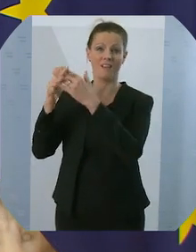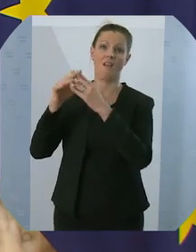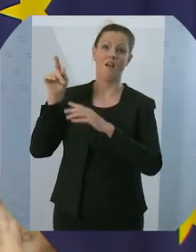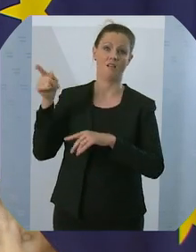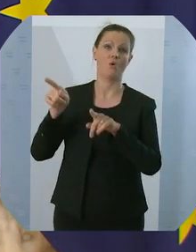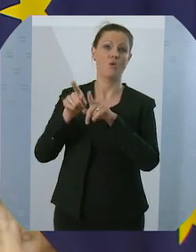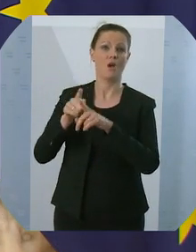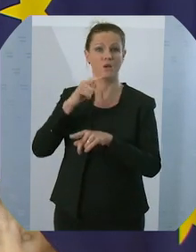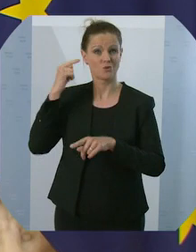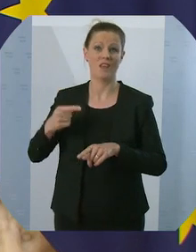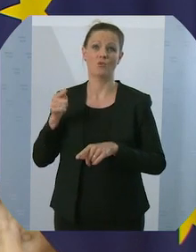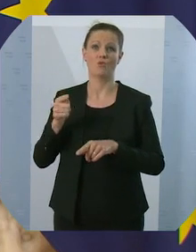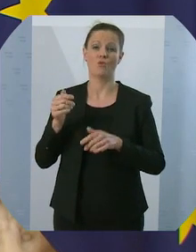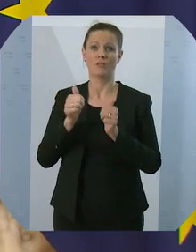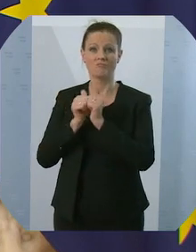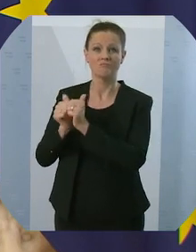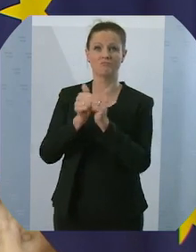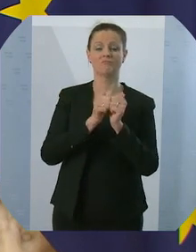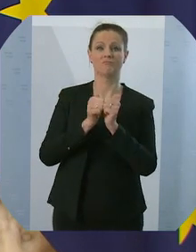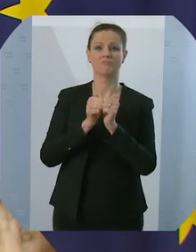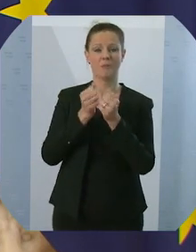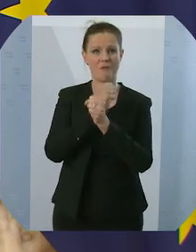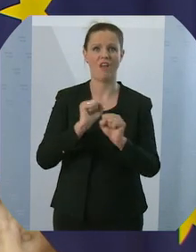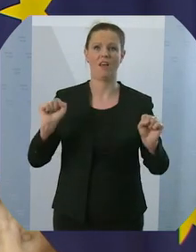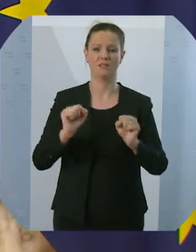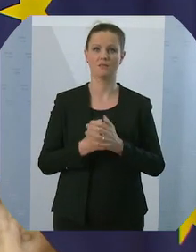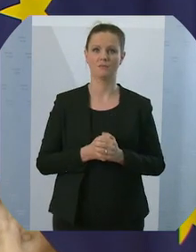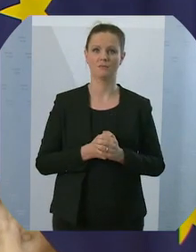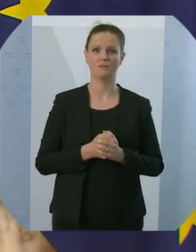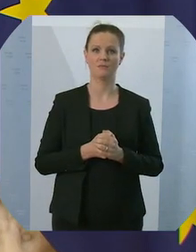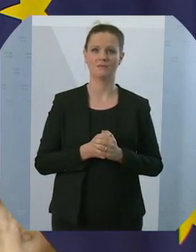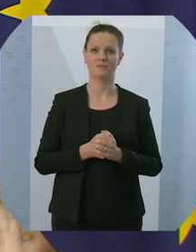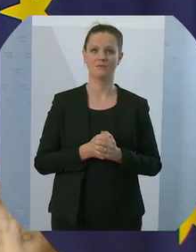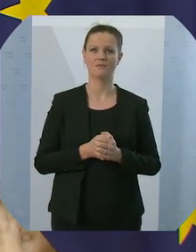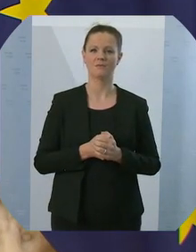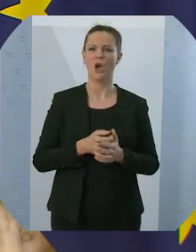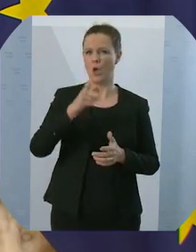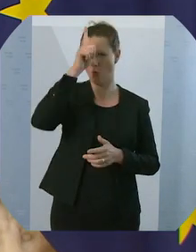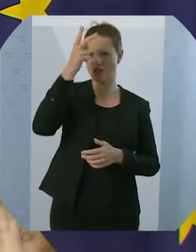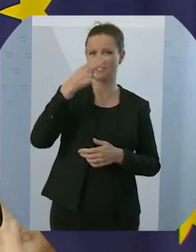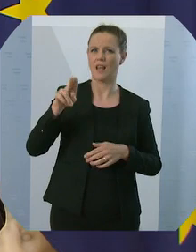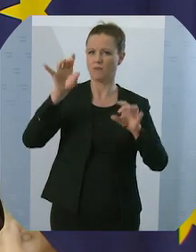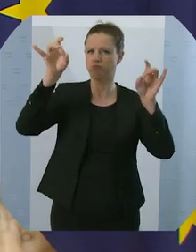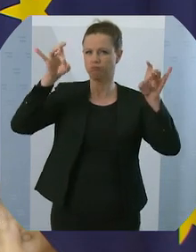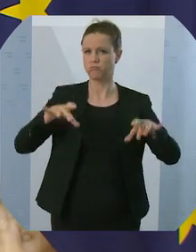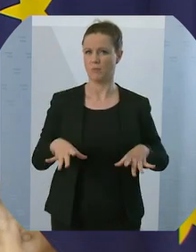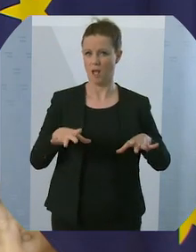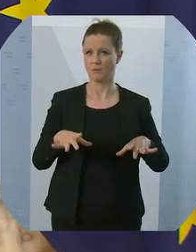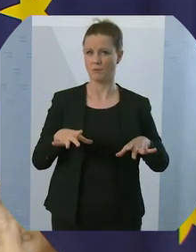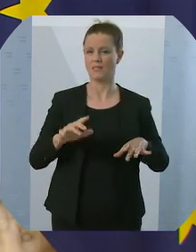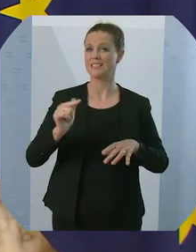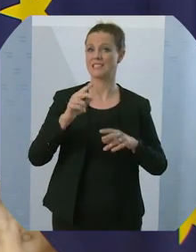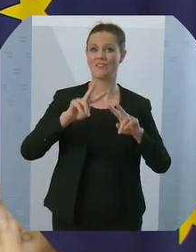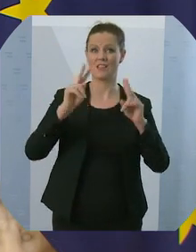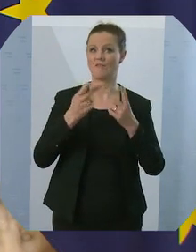Amerika und der Sowjetunion. Und mit der bedingungslosen Kapitulation des Deutschen Reiches wurde auch der Zweite Weltkrieg